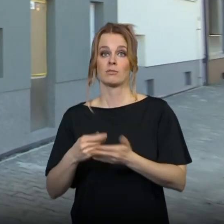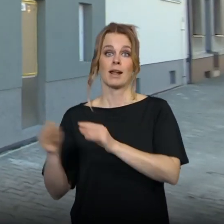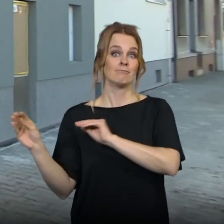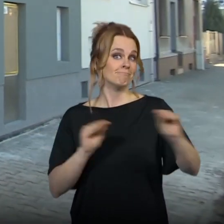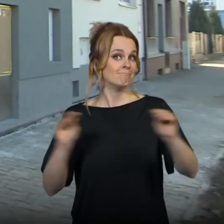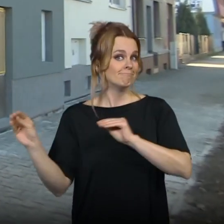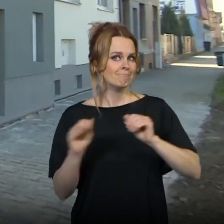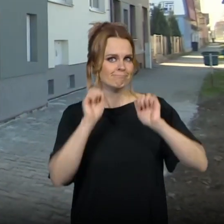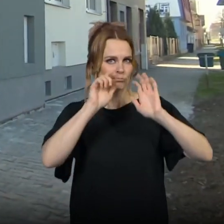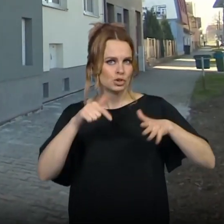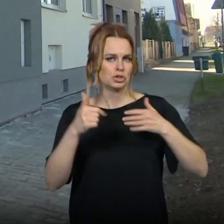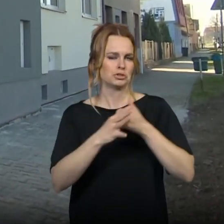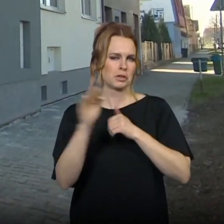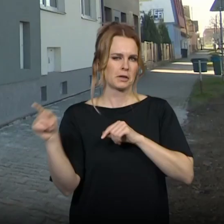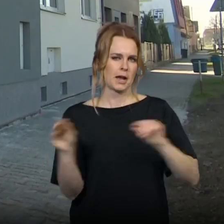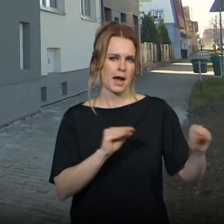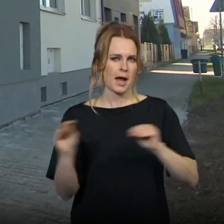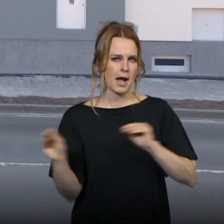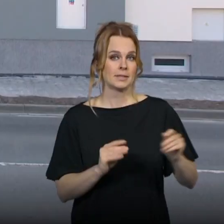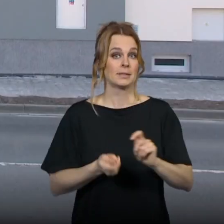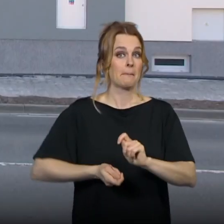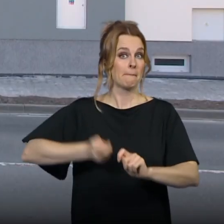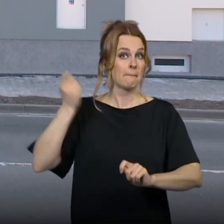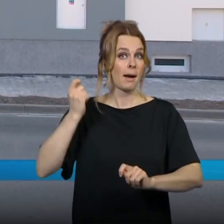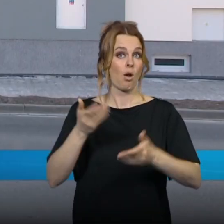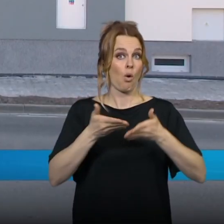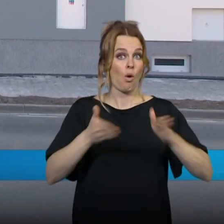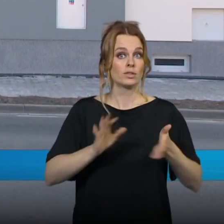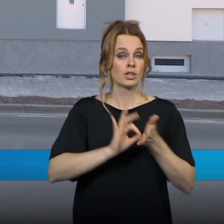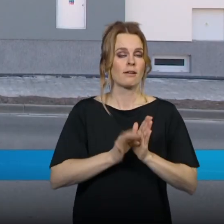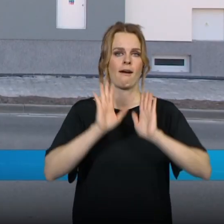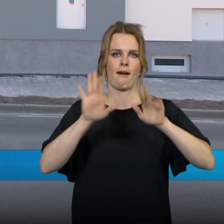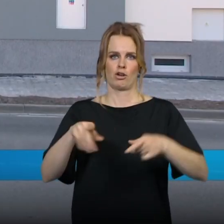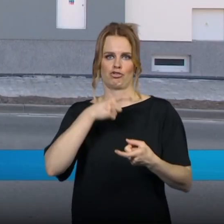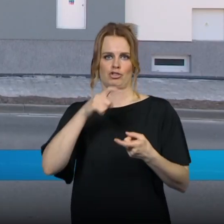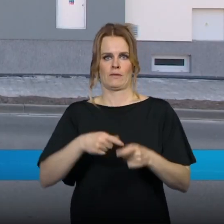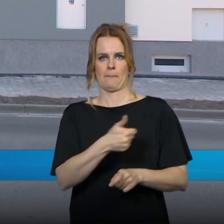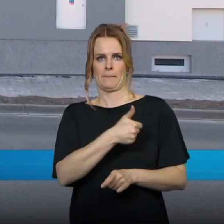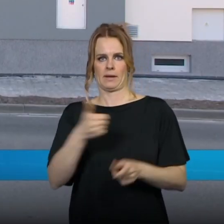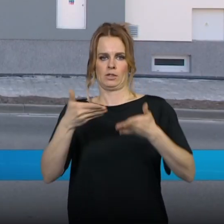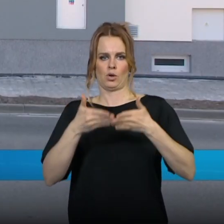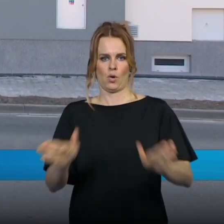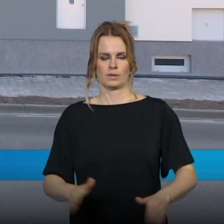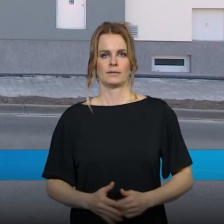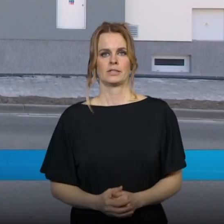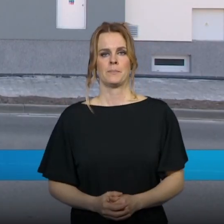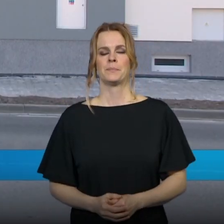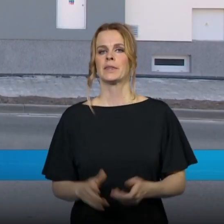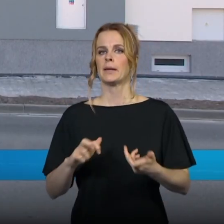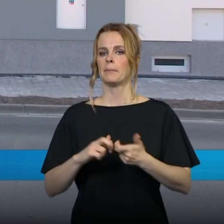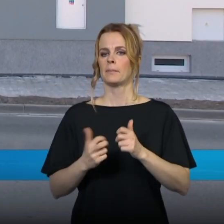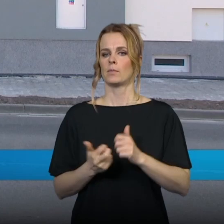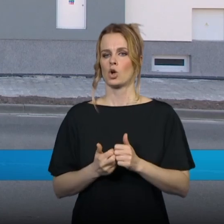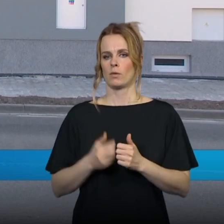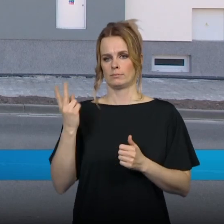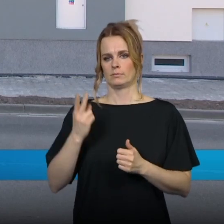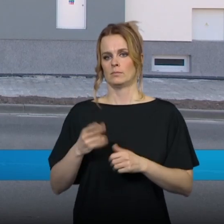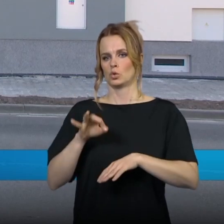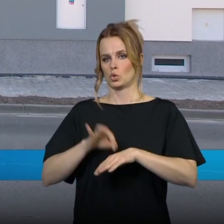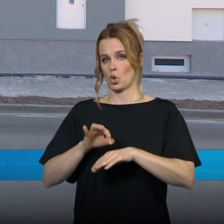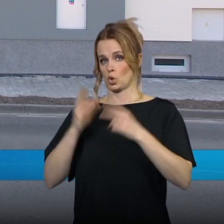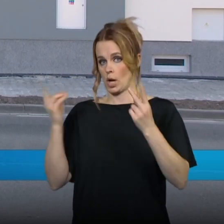vybavení a ordinovat by měly začít od června. Jedna věc je sehnat lékaře, druhá věc je také samozřejmě jednání s pojišťovnami.